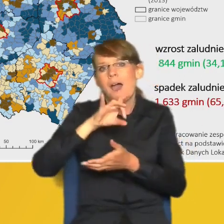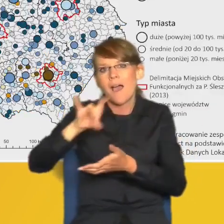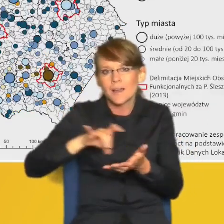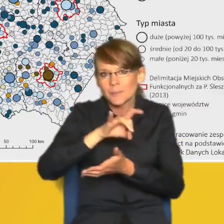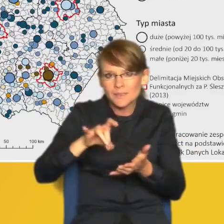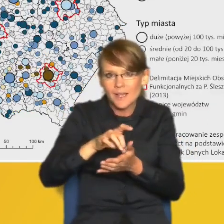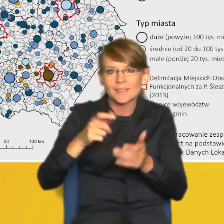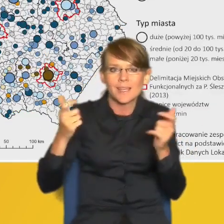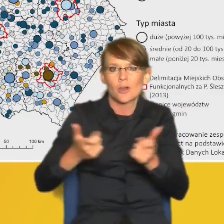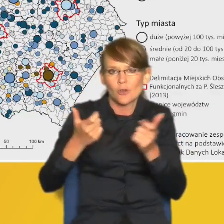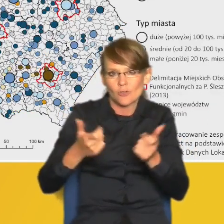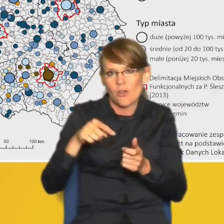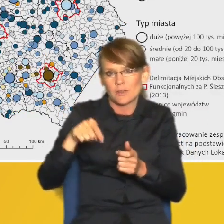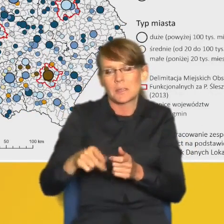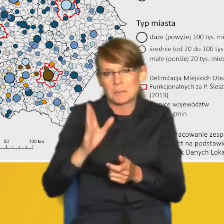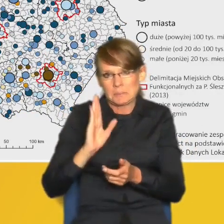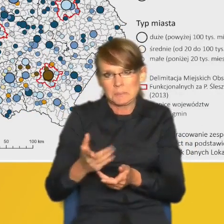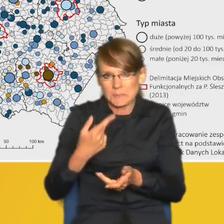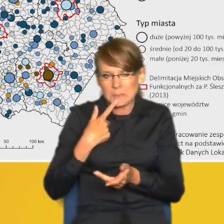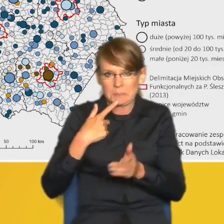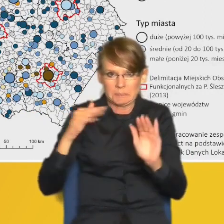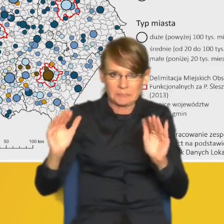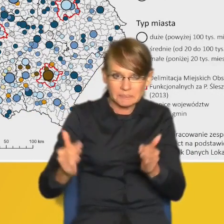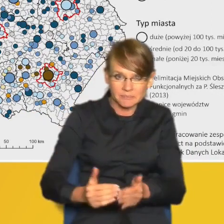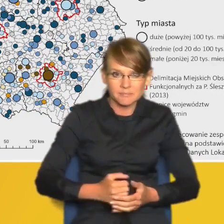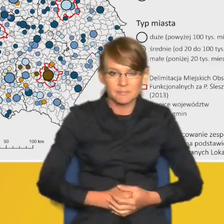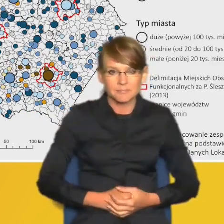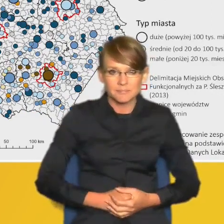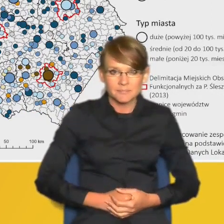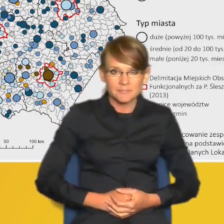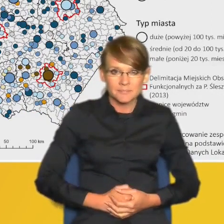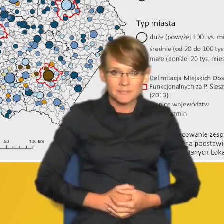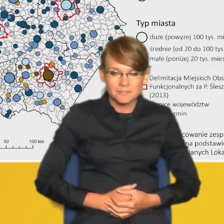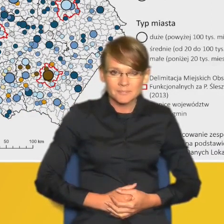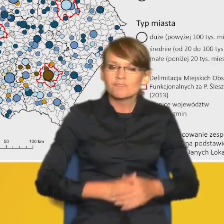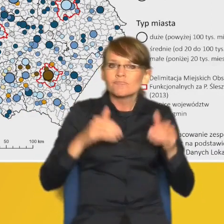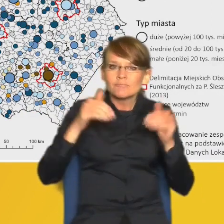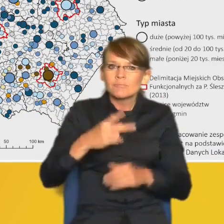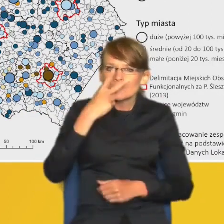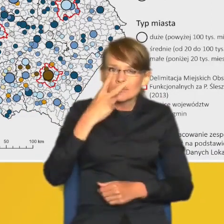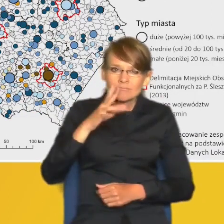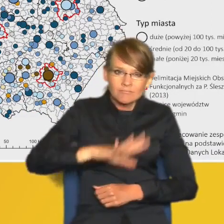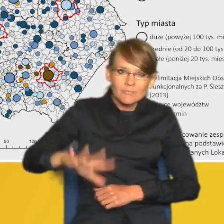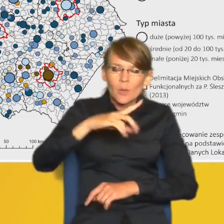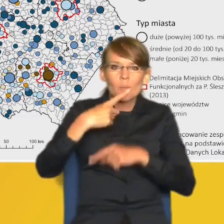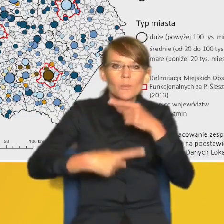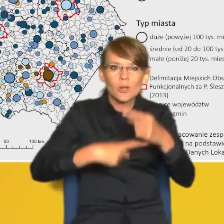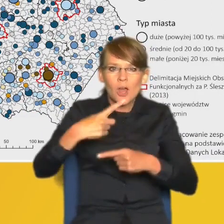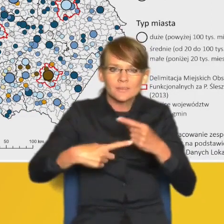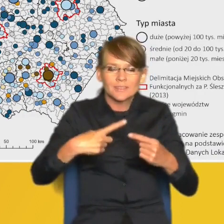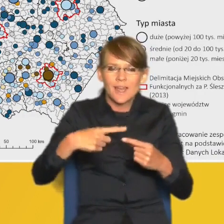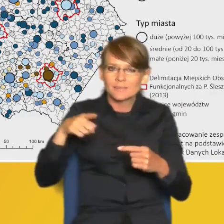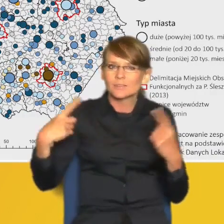marginalizacją. Jeżeli spojrzymy na procesy demograficzne w